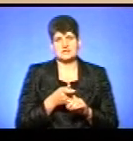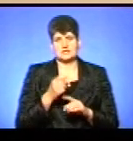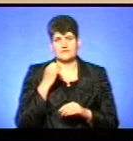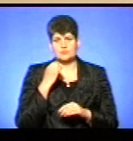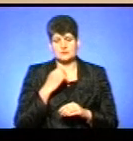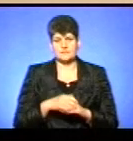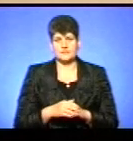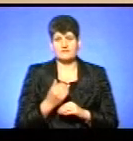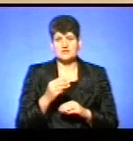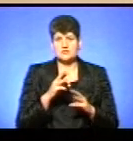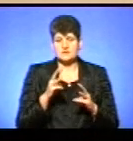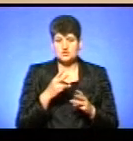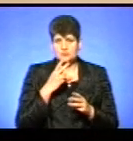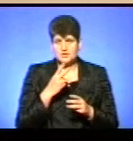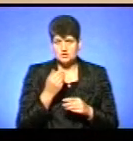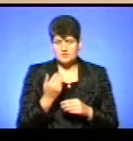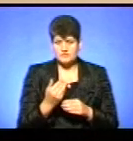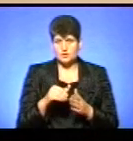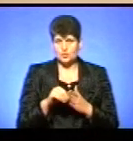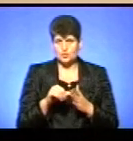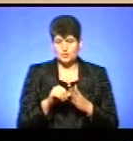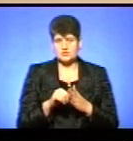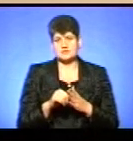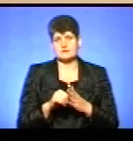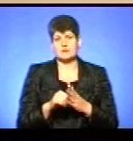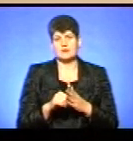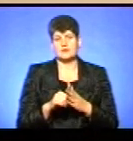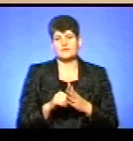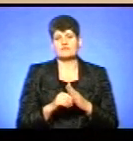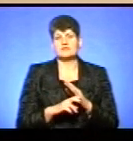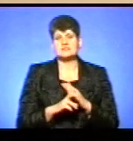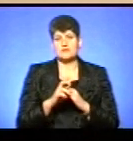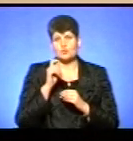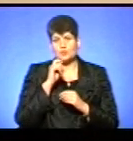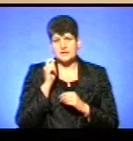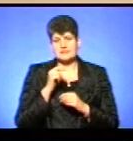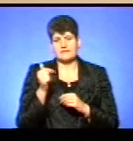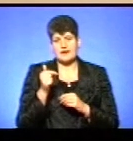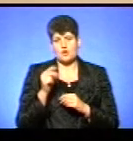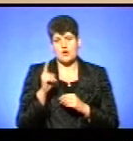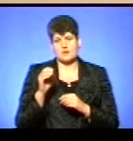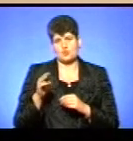Ваше сяпосте, чи бачите Ви участь в помісній церкві українських реклокатургів?